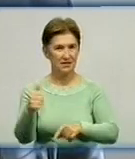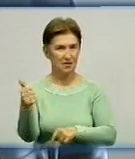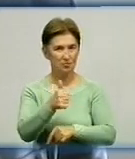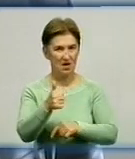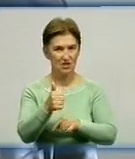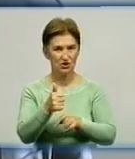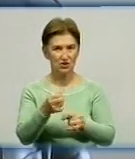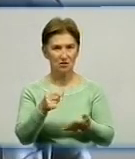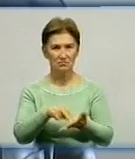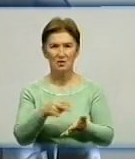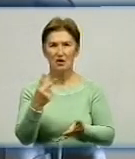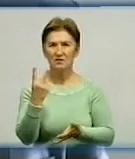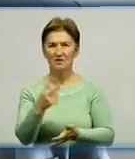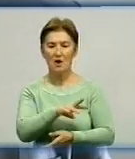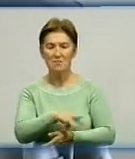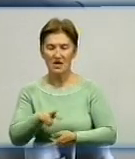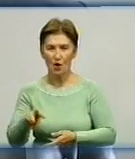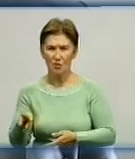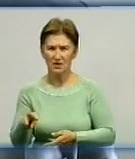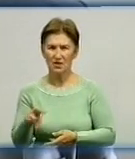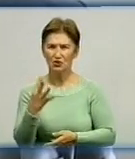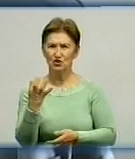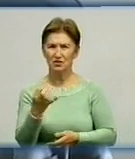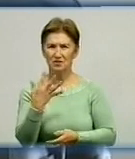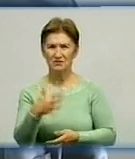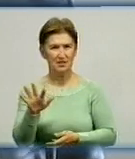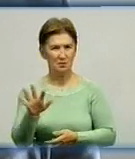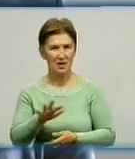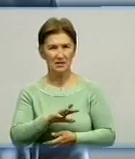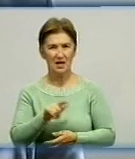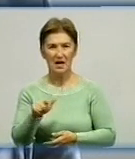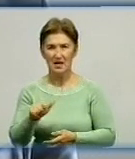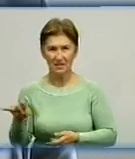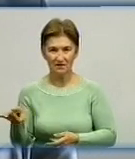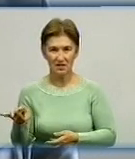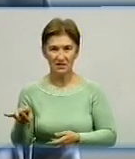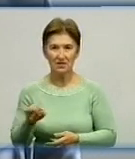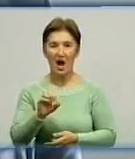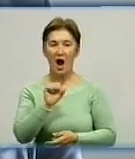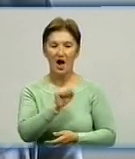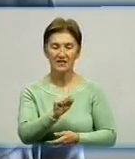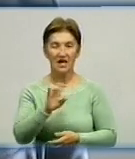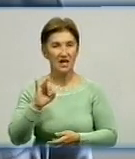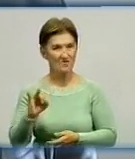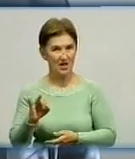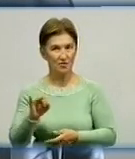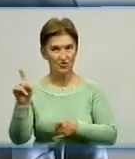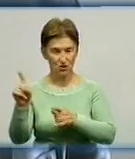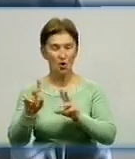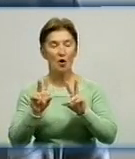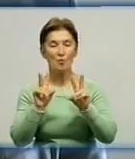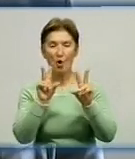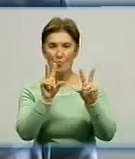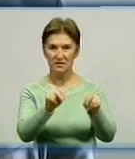проєкта коштує 2 мільйони 455 тисяч гривень. Андрій Іванович пообіцяв допомогти